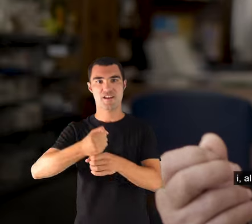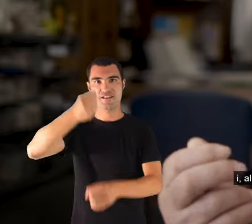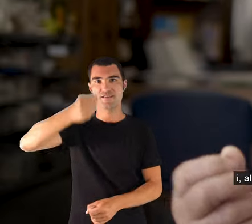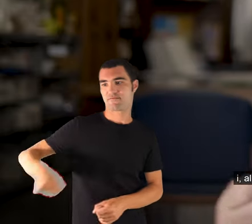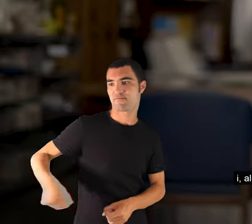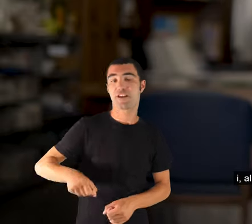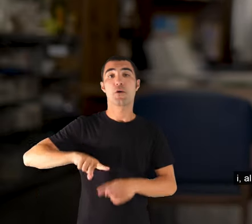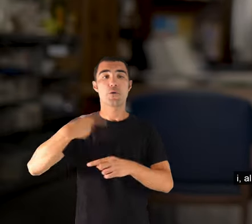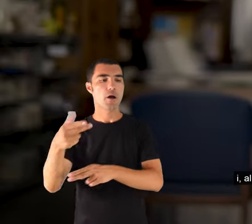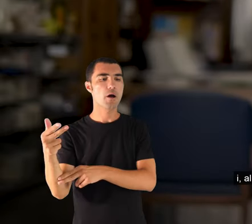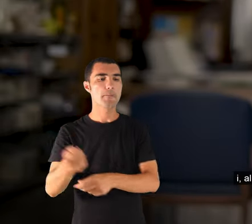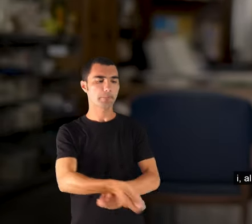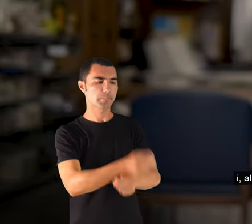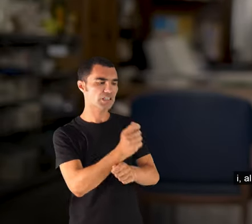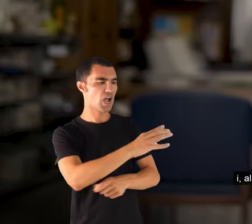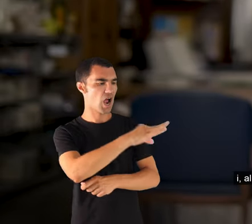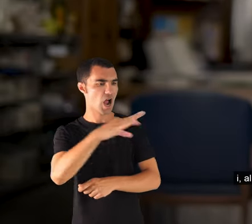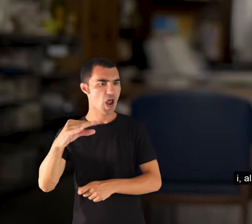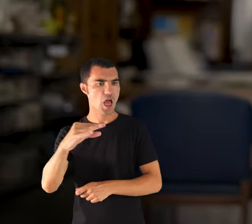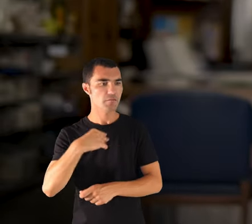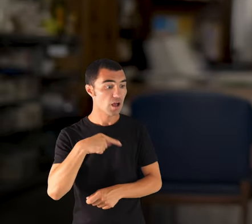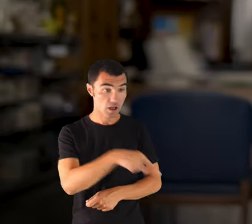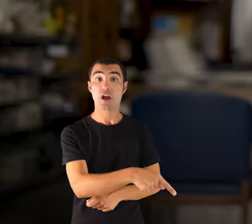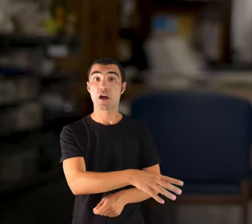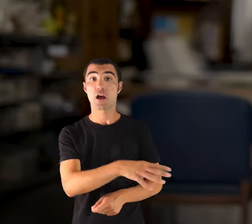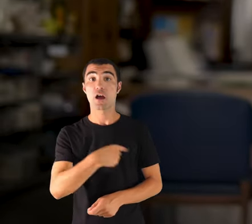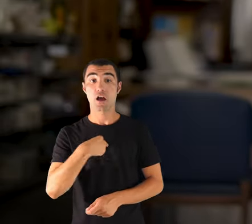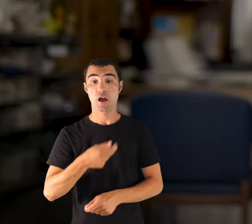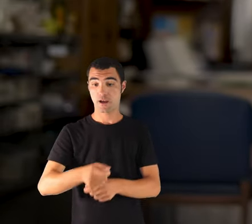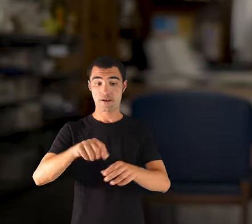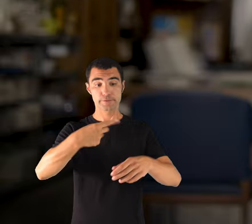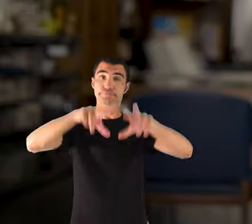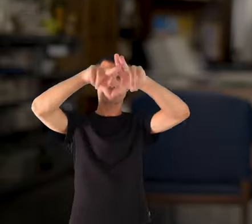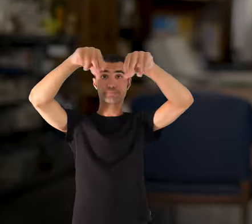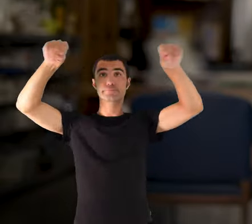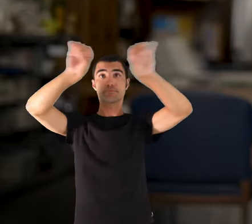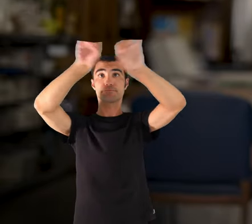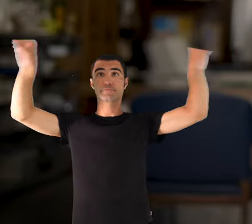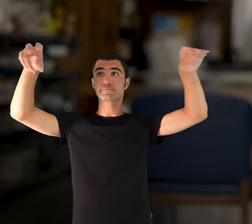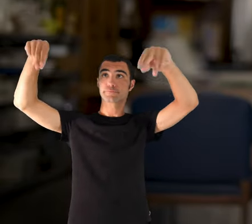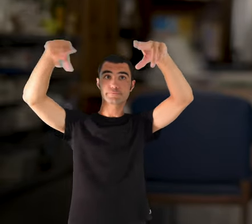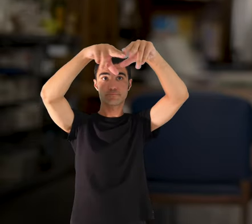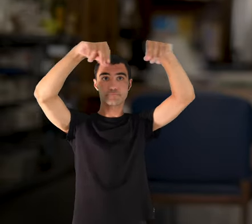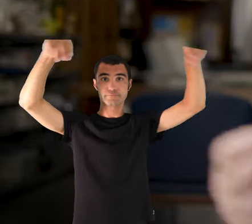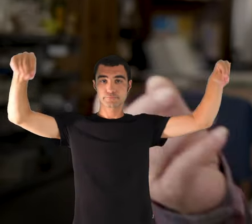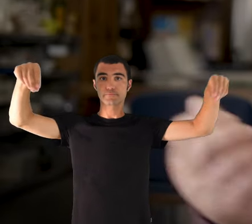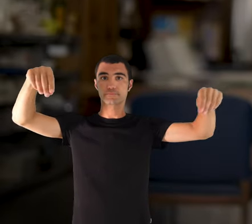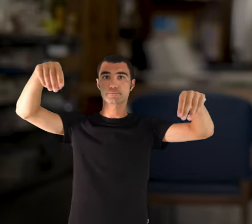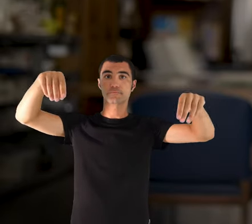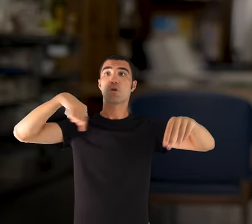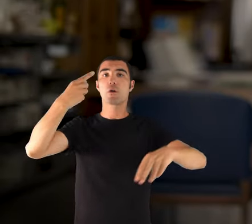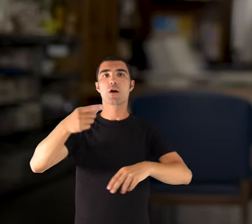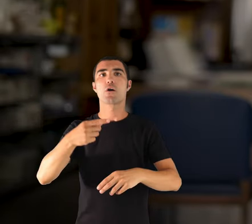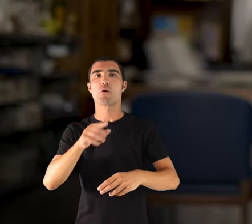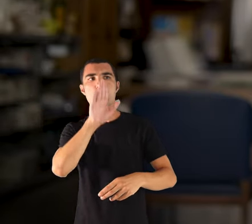d'aigua, les teníem al vint d'estendre i on anàvem dins de... per la muntanya agafà